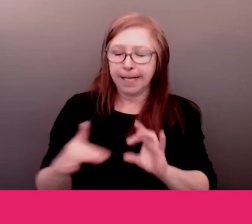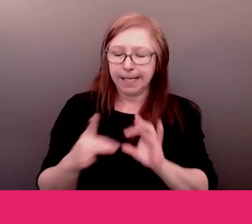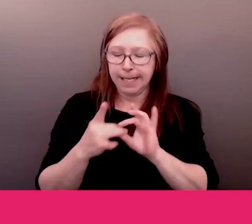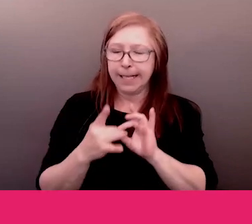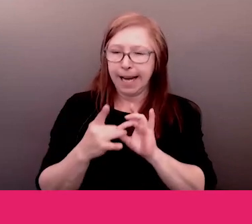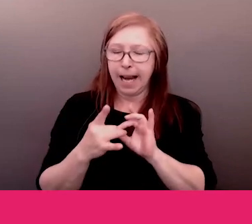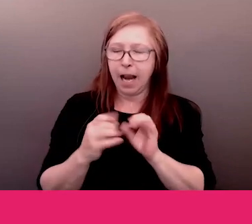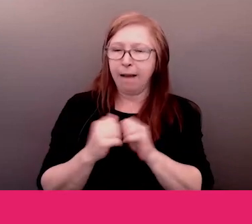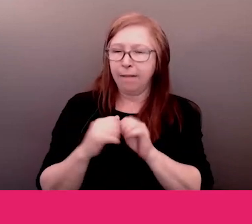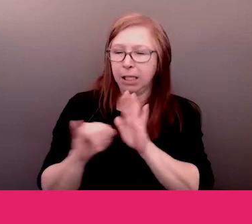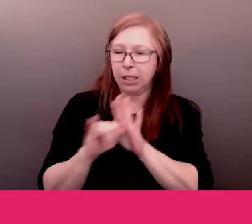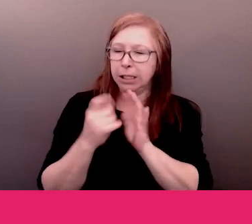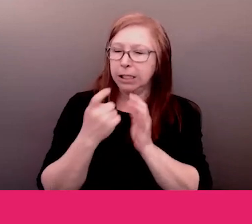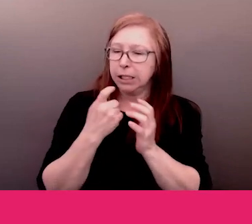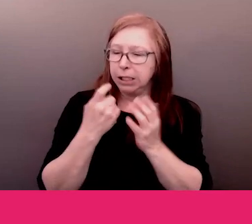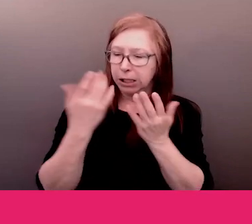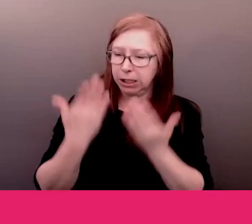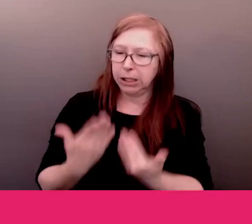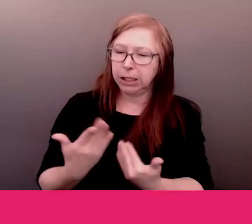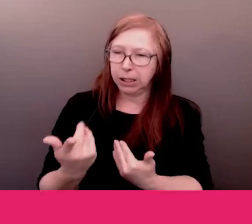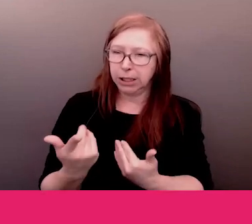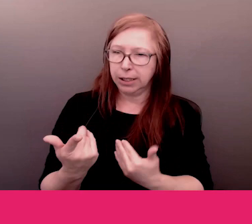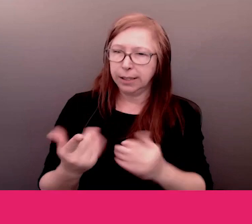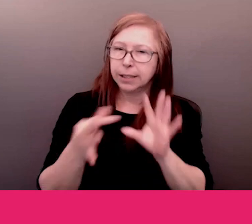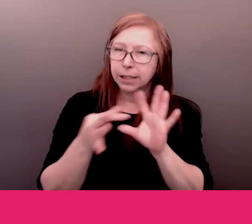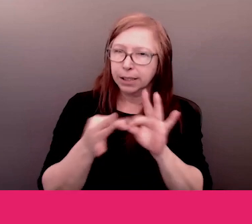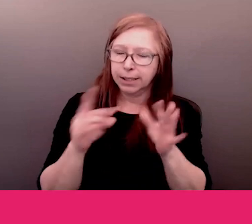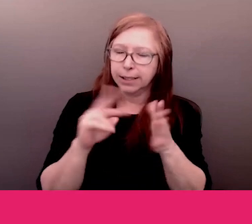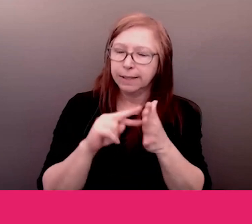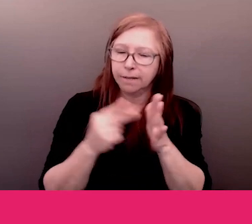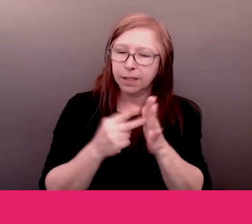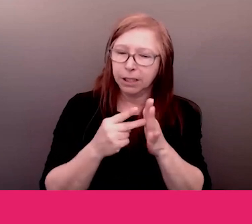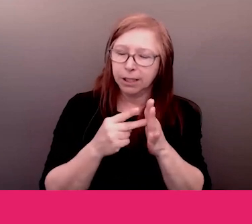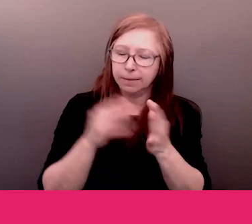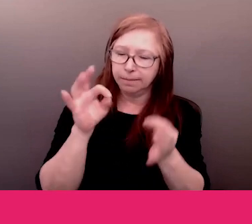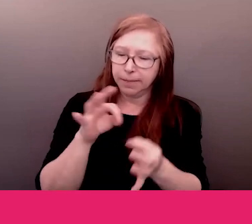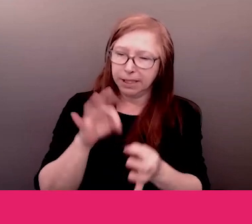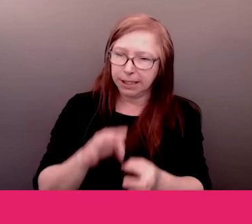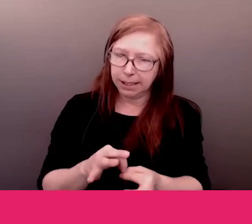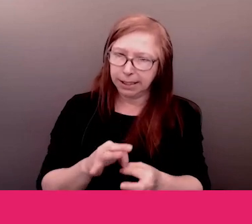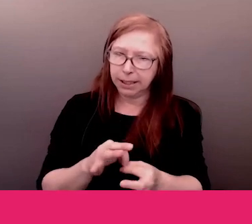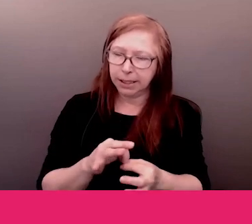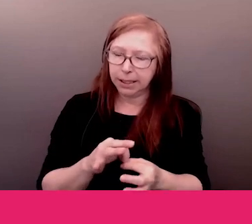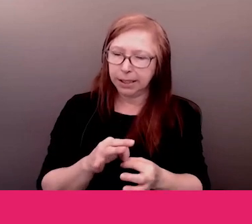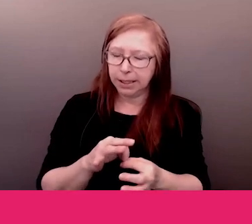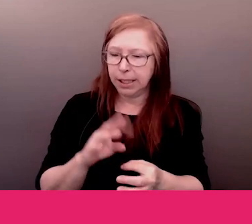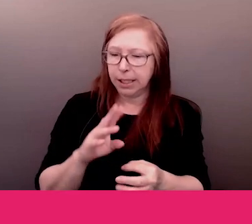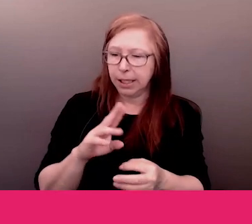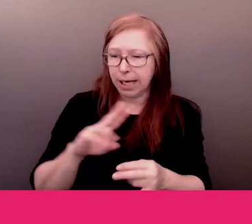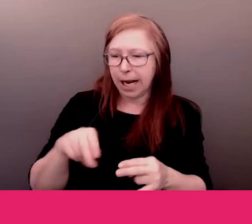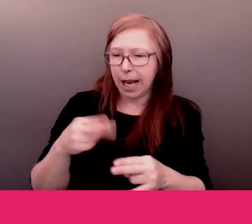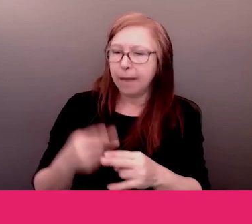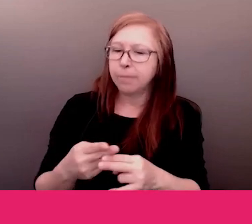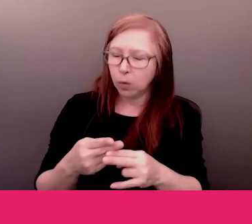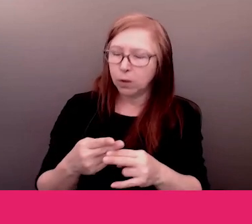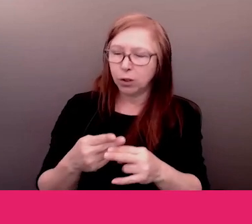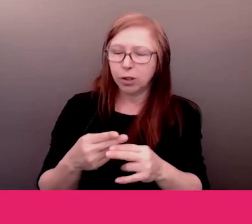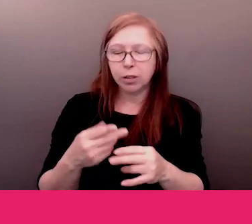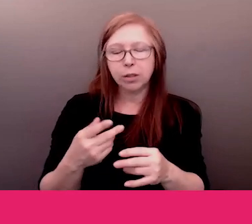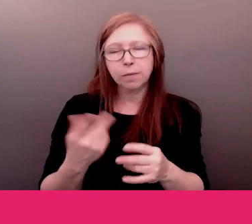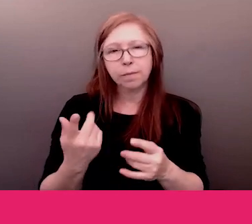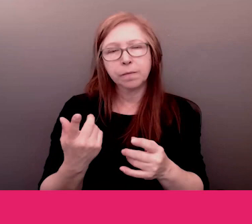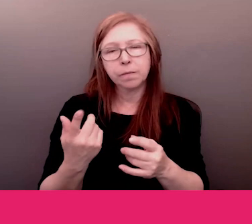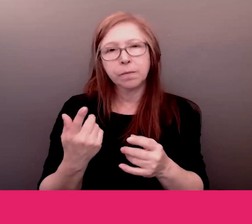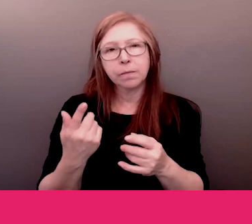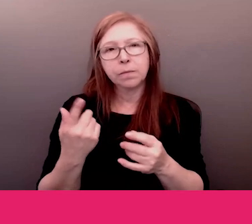de suicide avec les jeunes dans 13 de nos communautés dans cette région-là et le chef a dit en fait il avait contacté